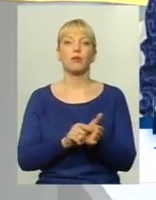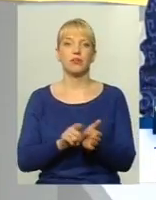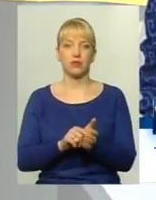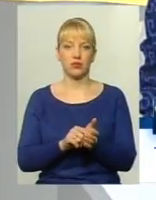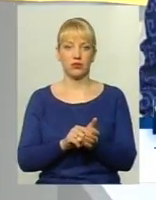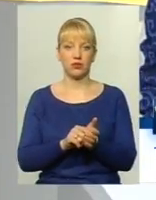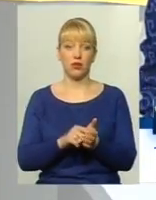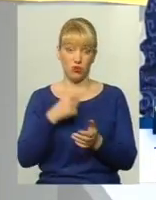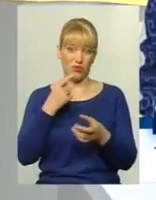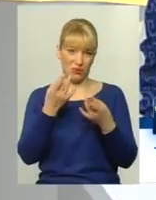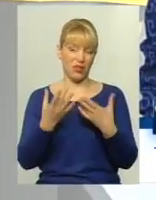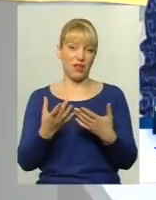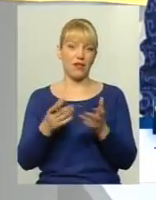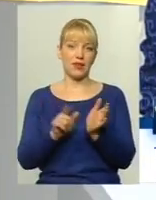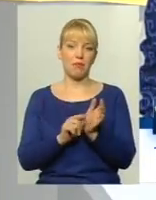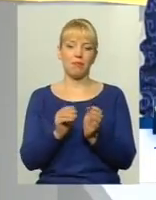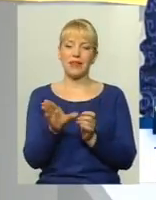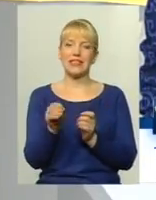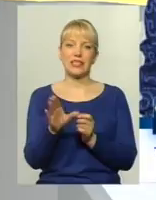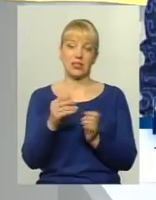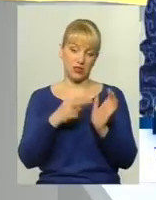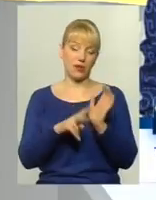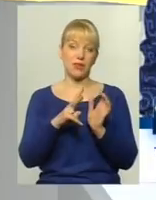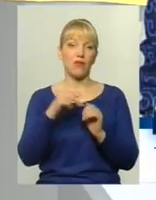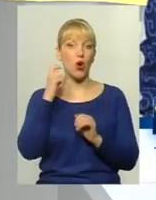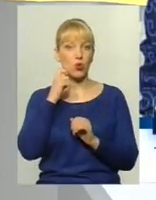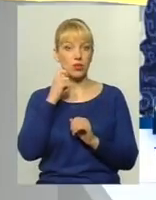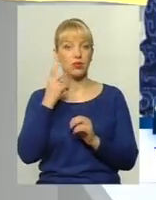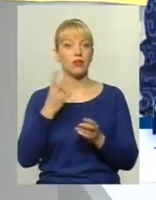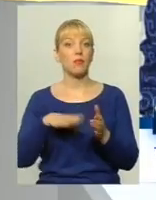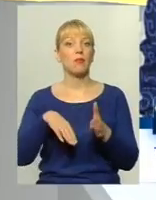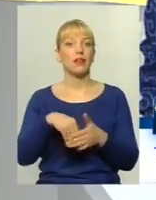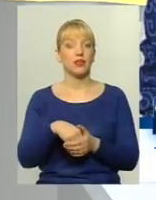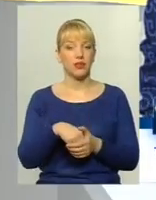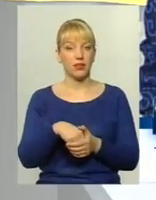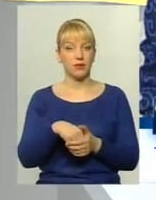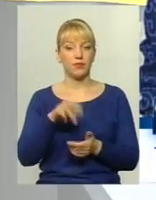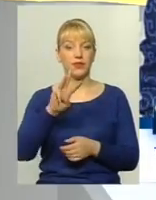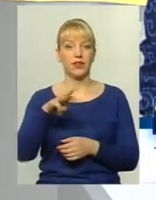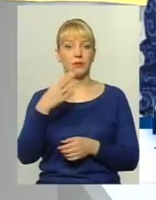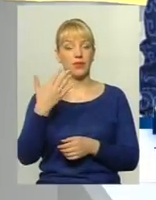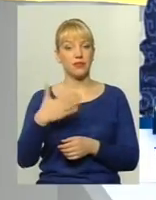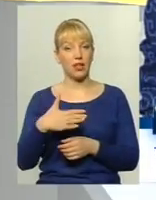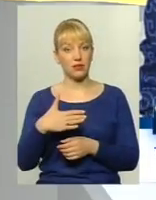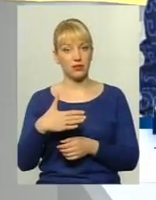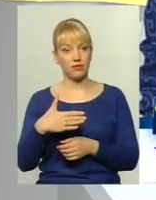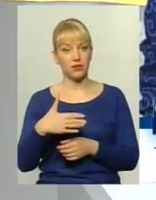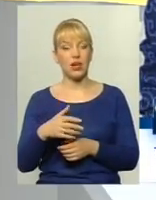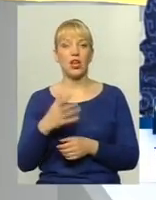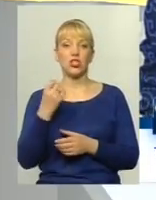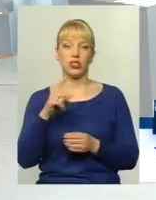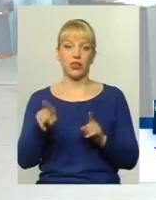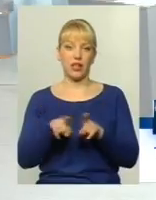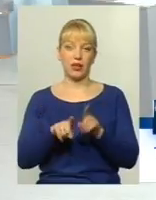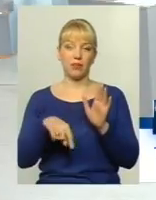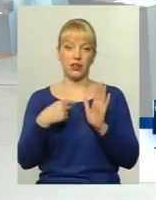Кажу, ну, батькновенне пенсійне 72 роки мені. Треба платити. 3,50. І ще таке питання.